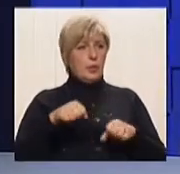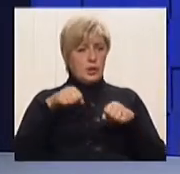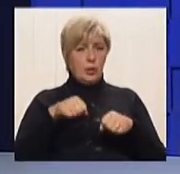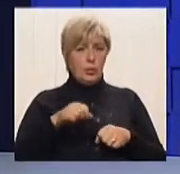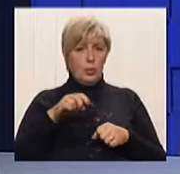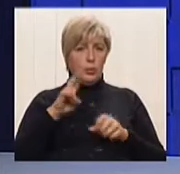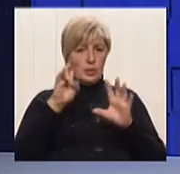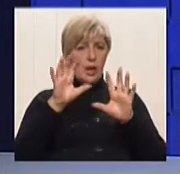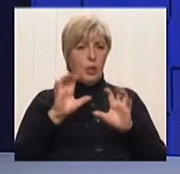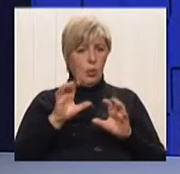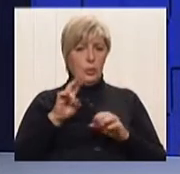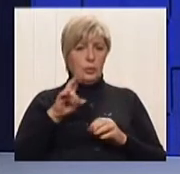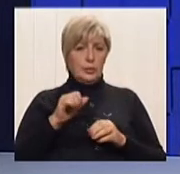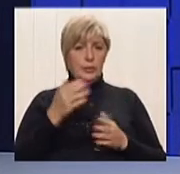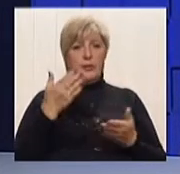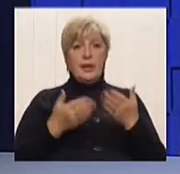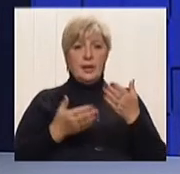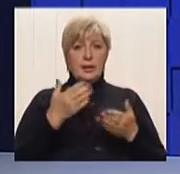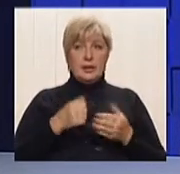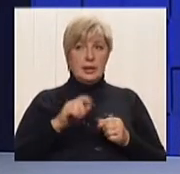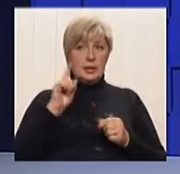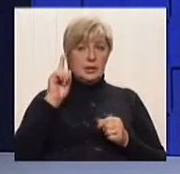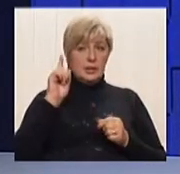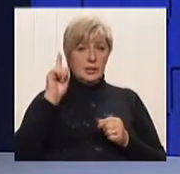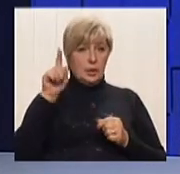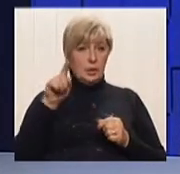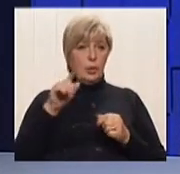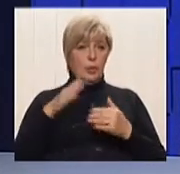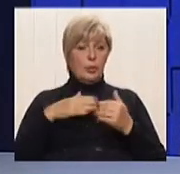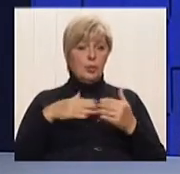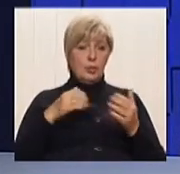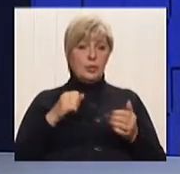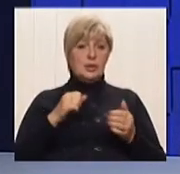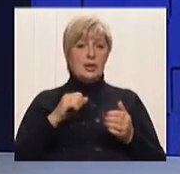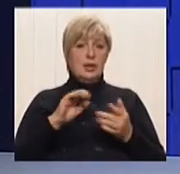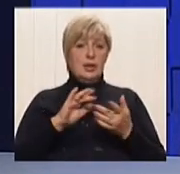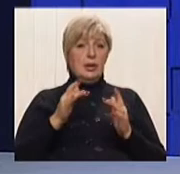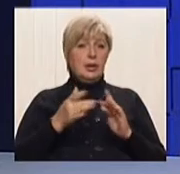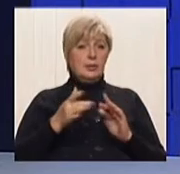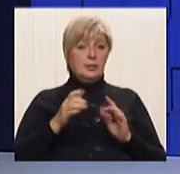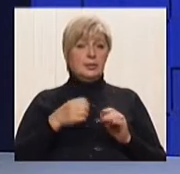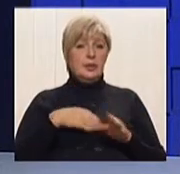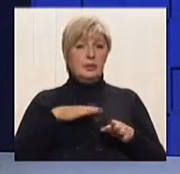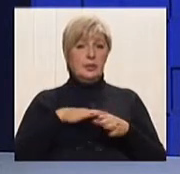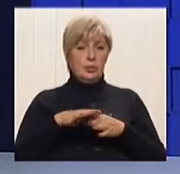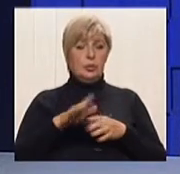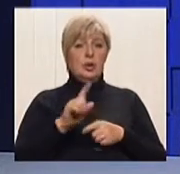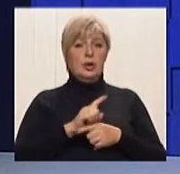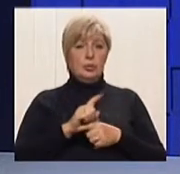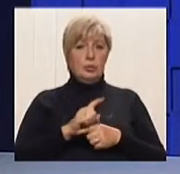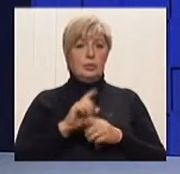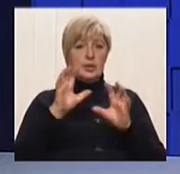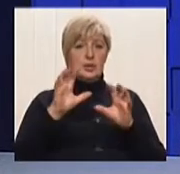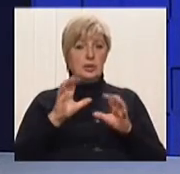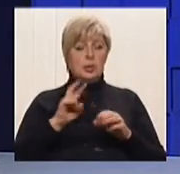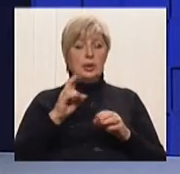Якщо тот контрагент з тої сторони на тому боці комп'ютера виконує норми закону, тоді можна добіться.